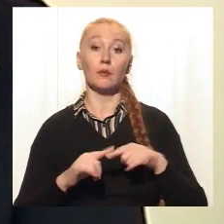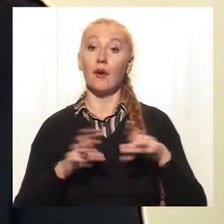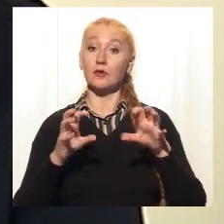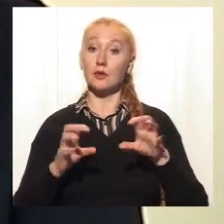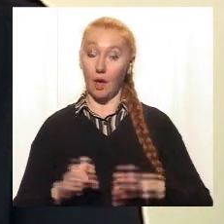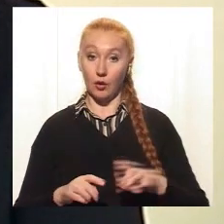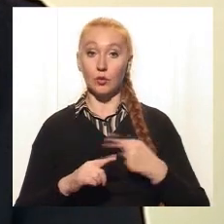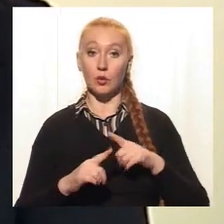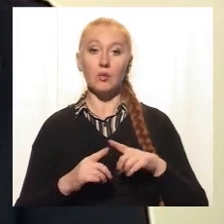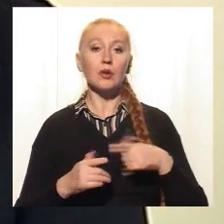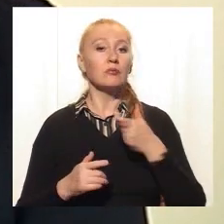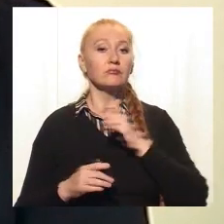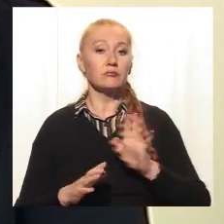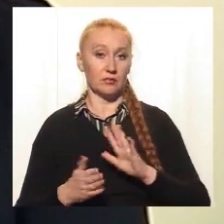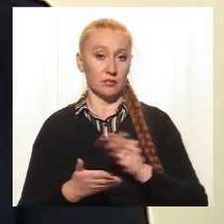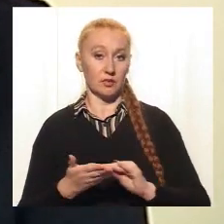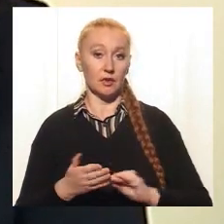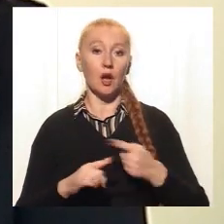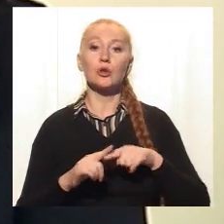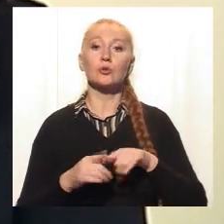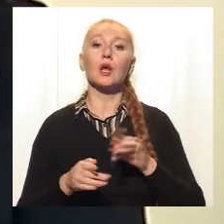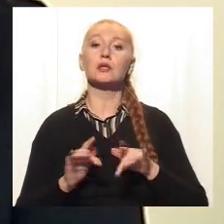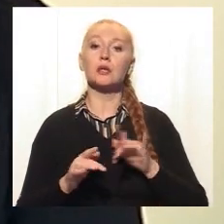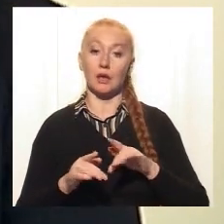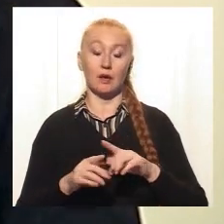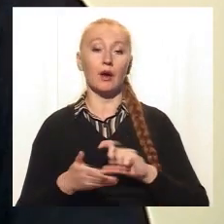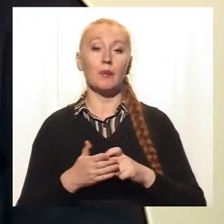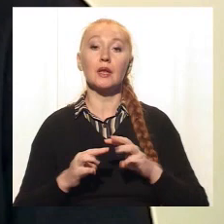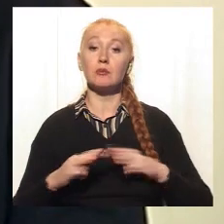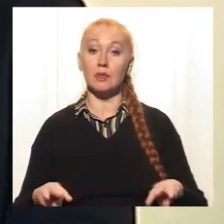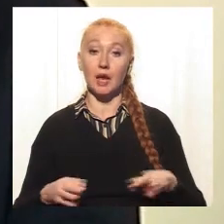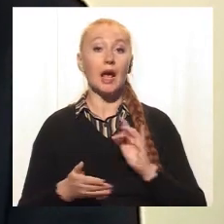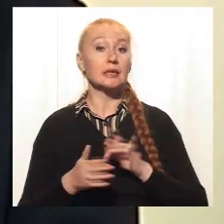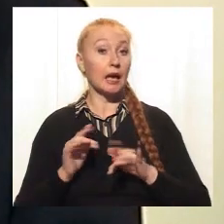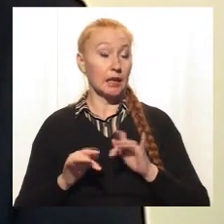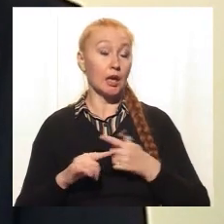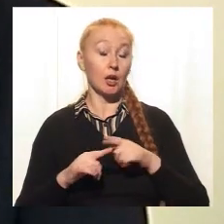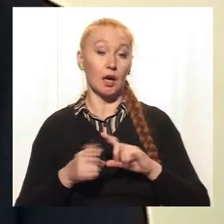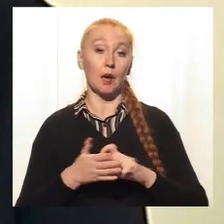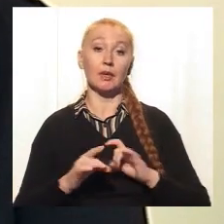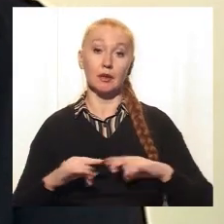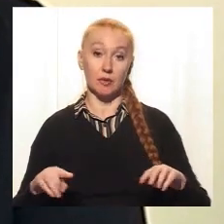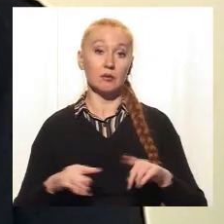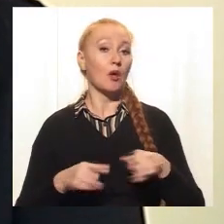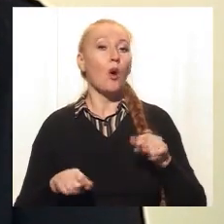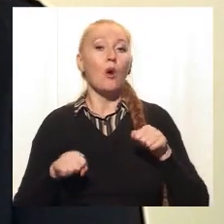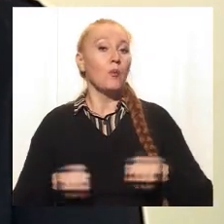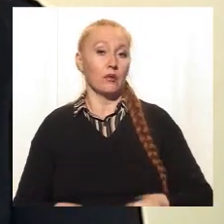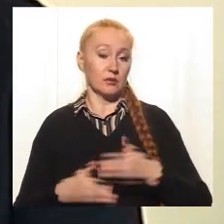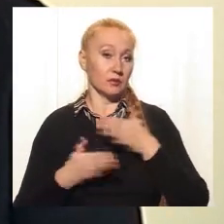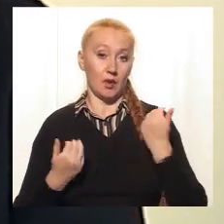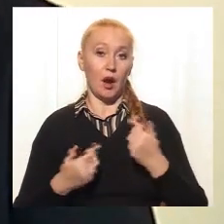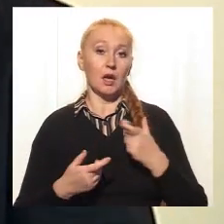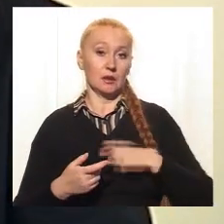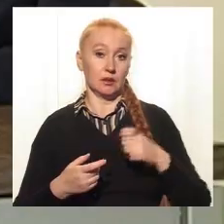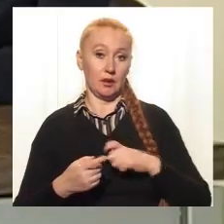було виписано трошки некоректно і було виписано, що це секретаріат Кабінету міністрів, а секретаріат Кабінету міністрів не має повноважень утворювати